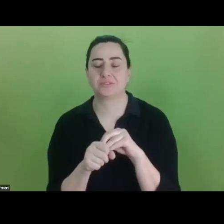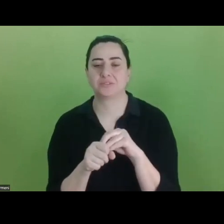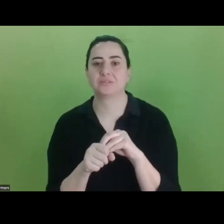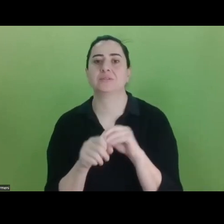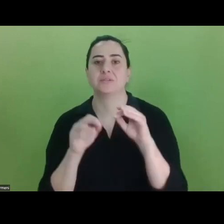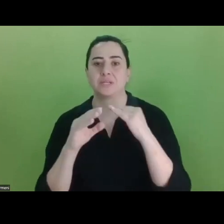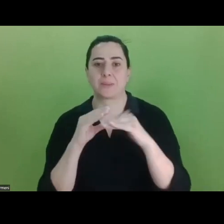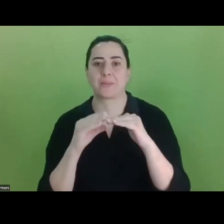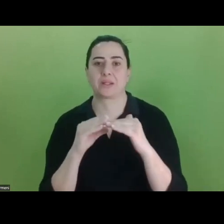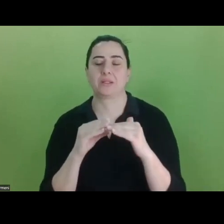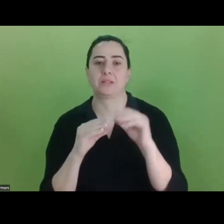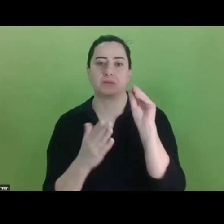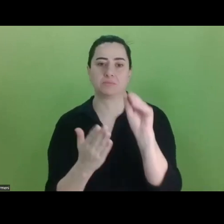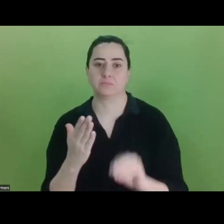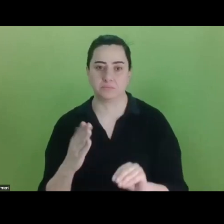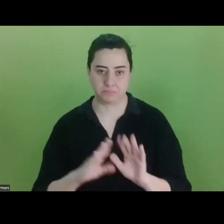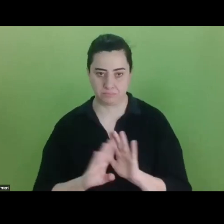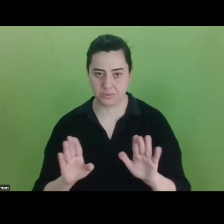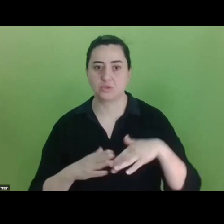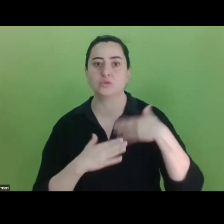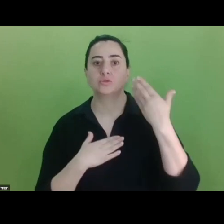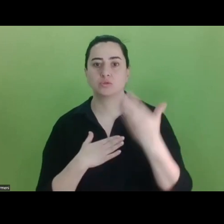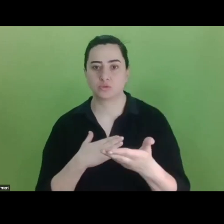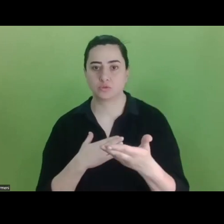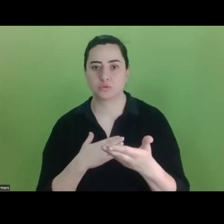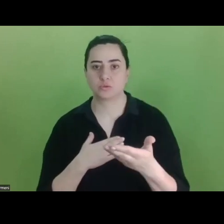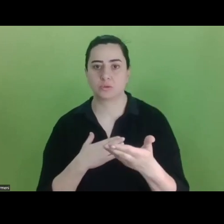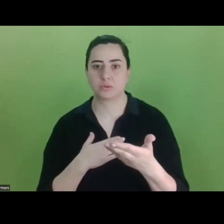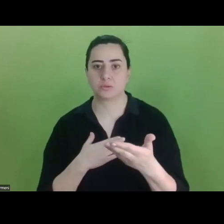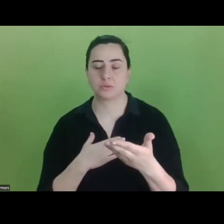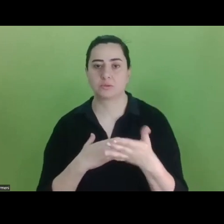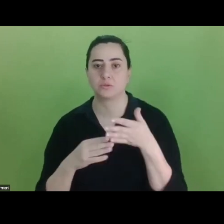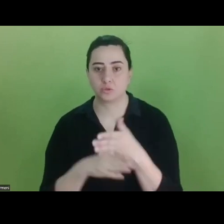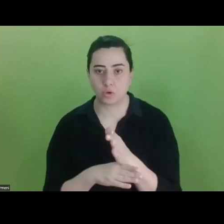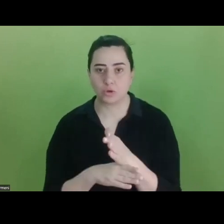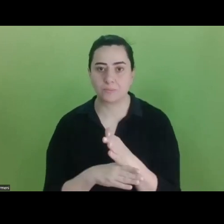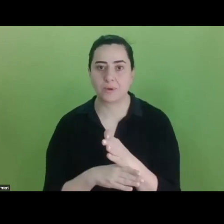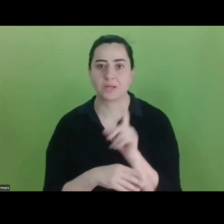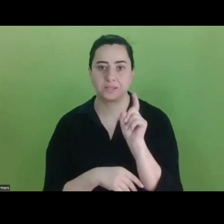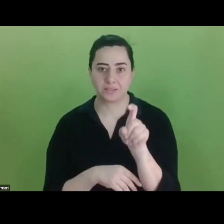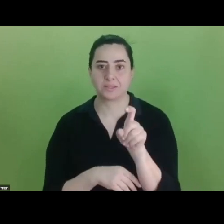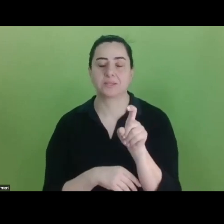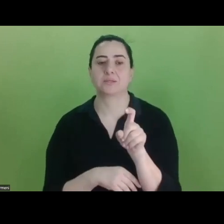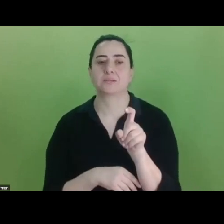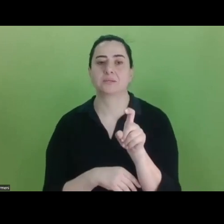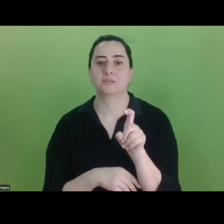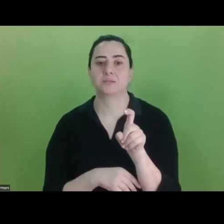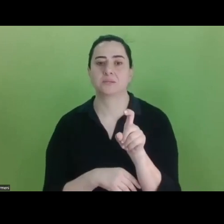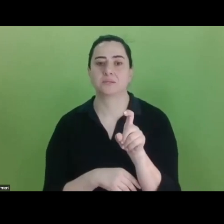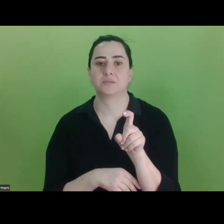adresinizi bırakmanızı istiyoruz. Akabinde belirttiğiniz e-mail adresine bir doğrulama linki geliyor. O linke tıklayarak